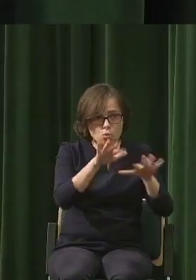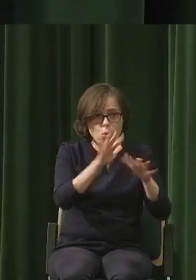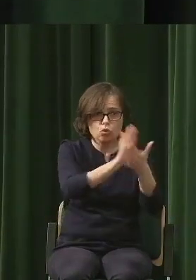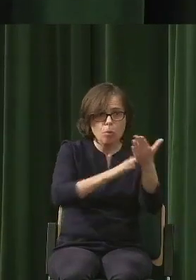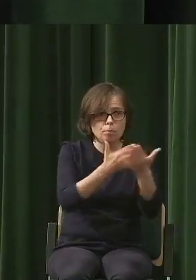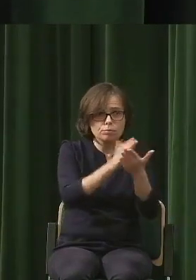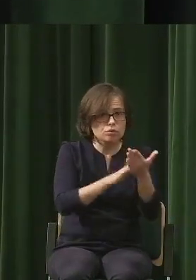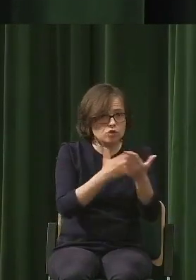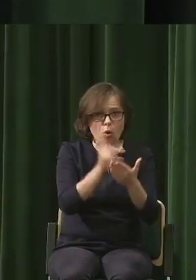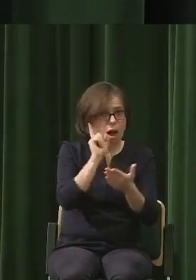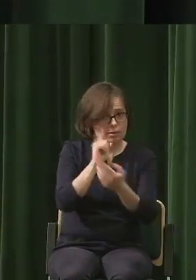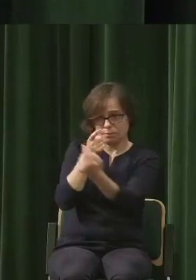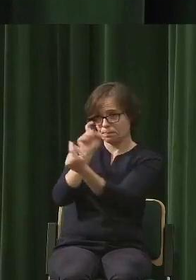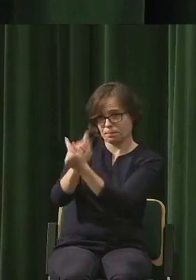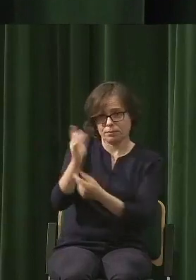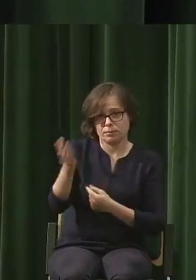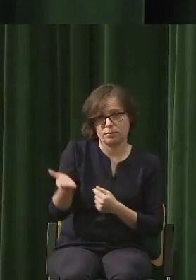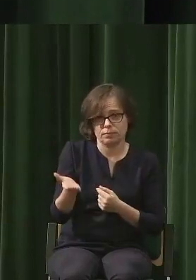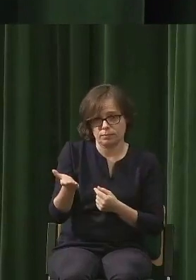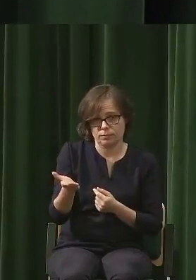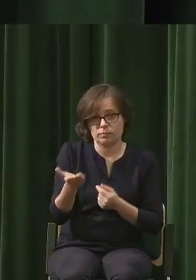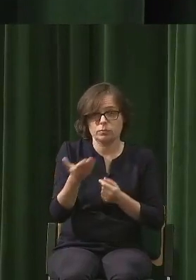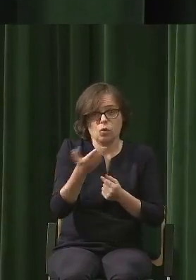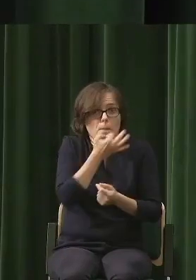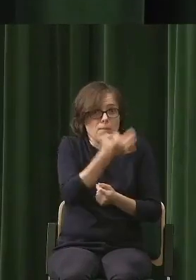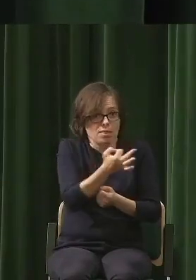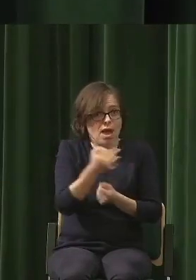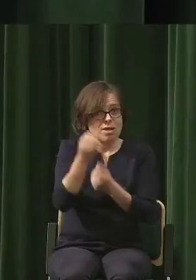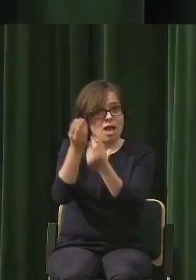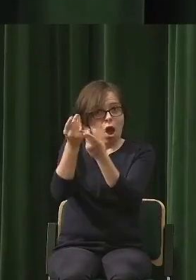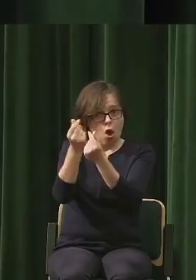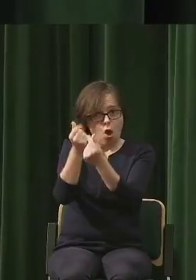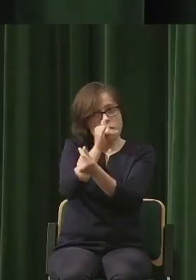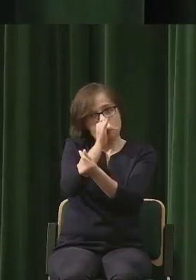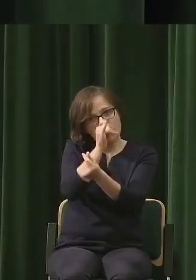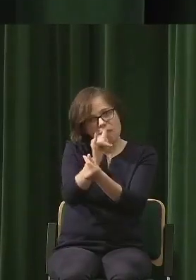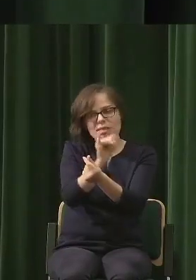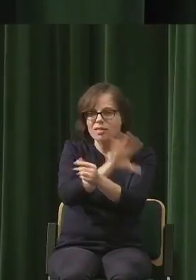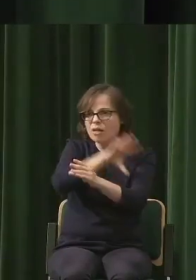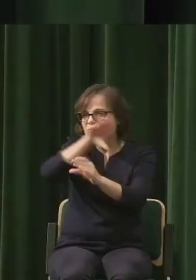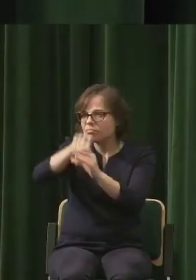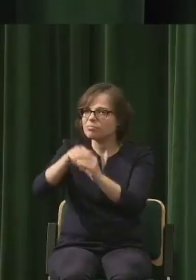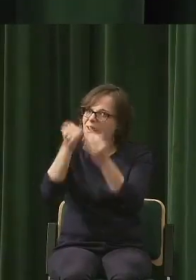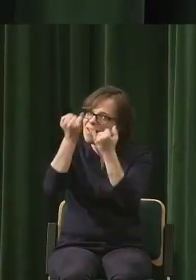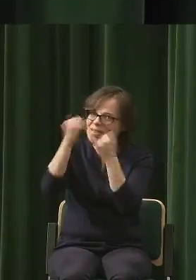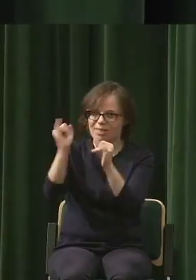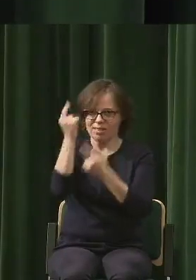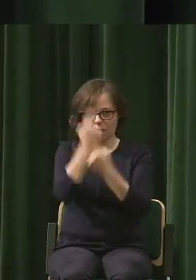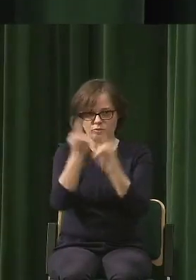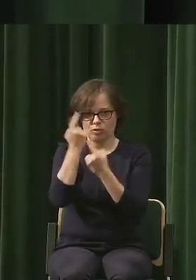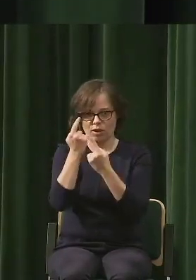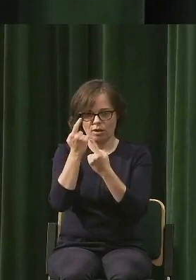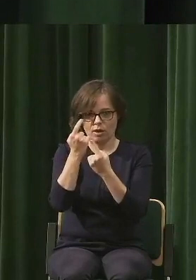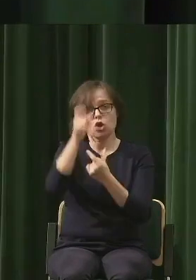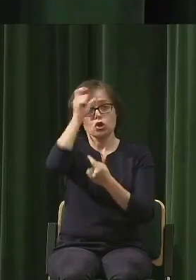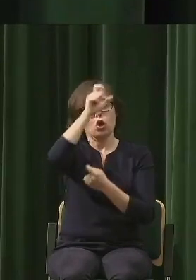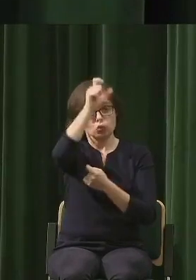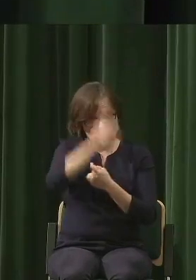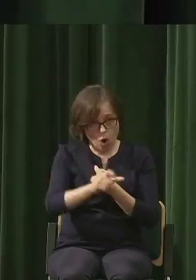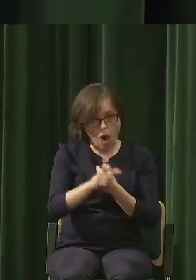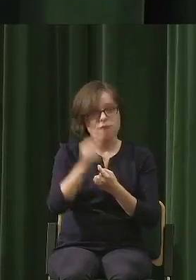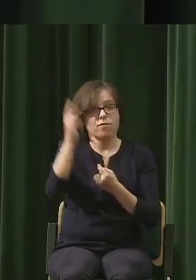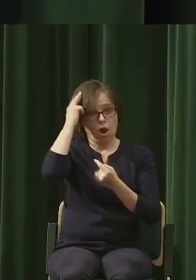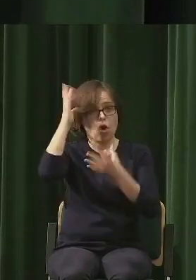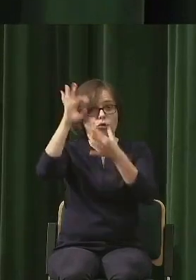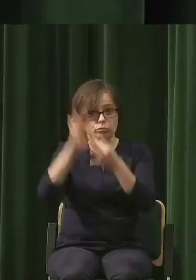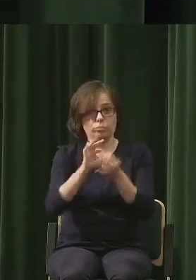model racjonalności, więc pytanie, czy nie można do ekonomii właśnie wprowadzić inną racjonalność. Człowiek jest racjonalny, ale po prostu inaczej właśnie, ta